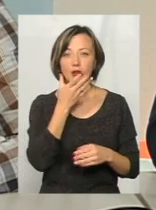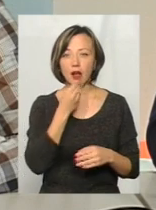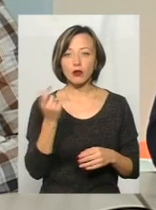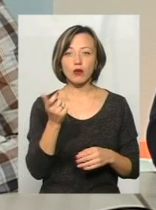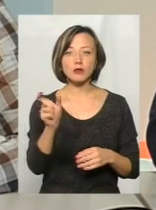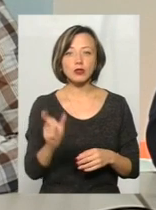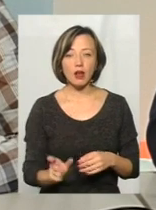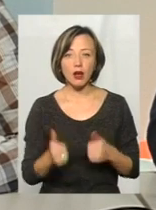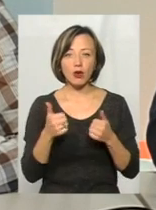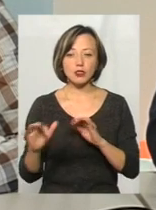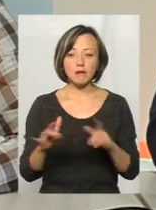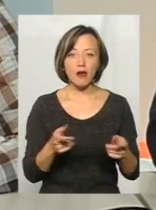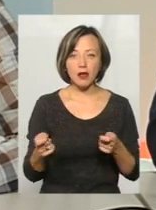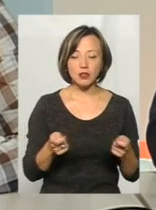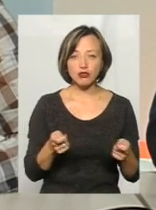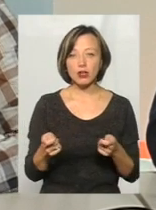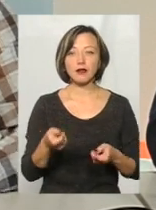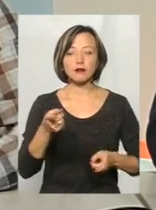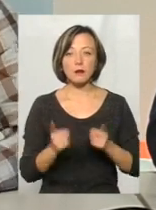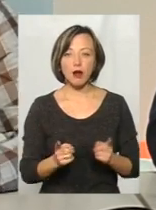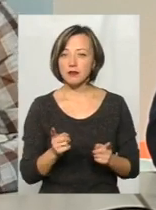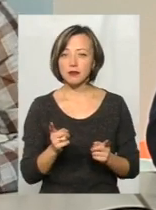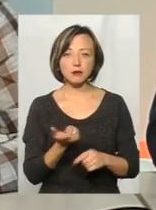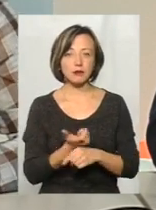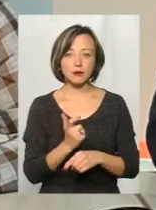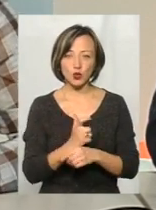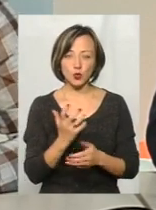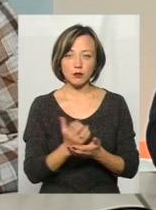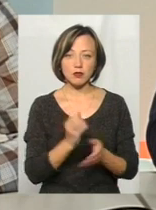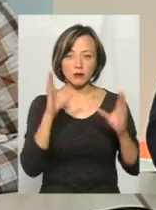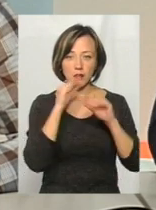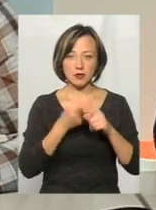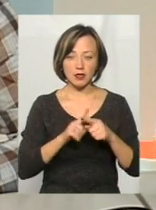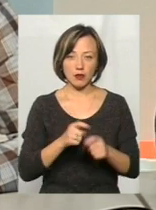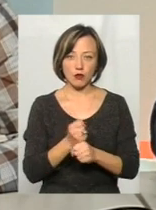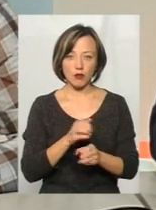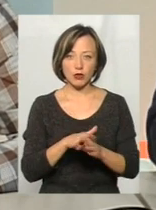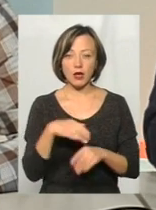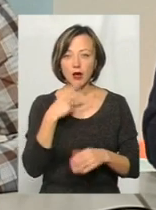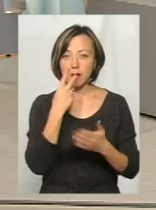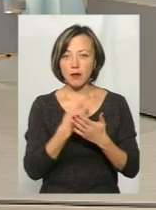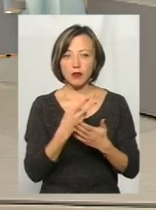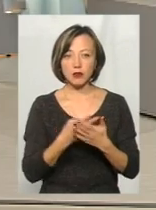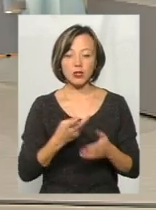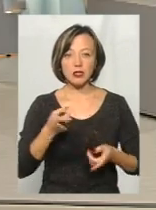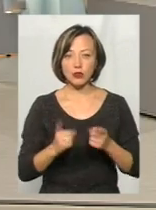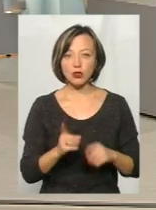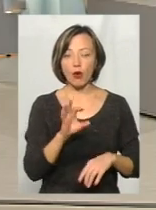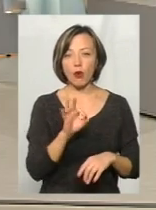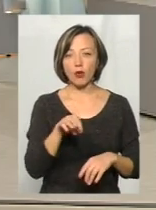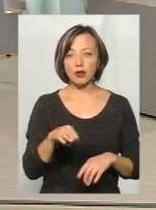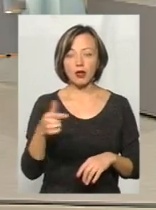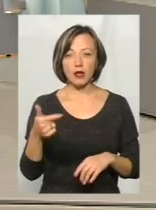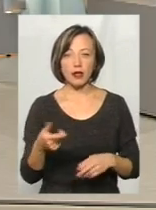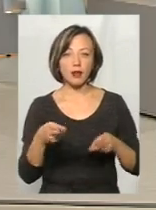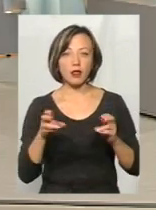господарник, хороший менеджер, хороший керівник, насправді, більш успішно справиться з цією роботою. Я бачу приклади діючих ОТГ, де